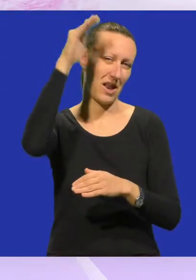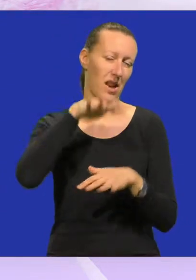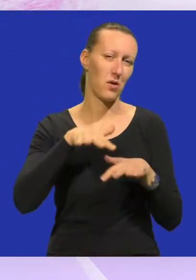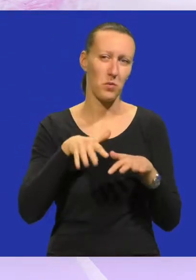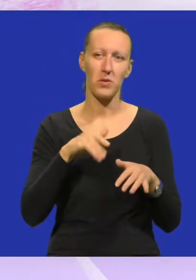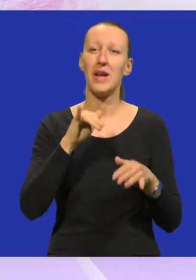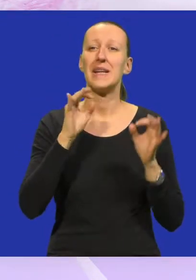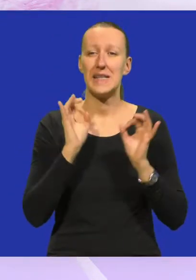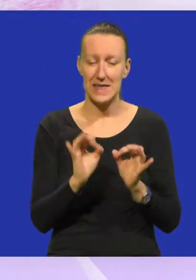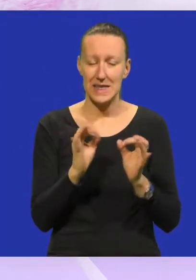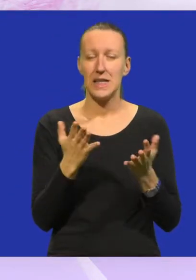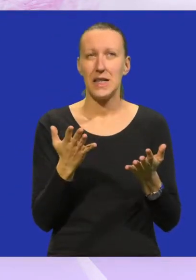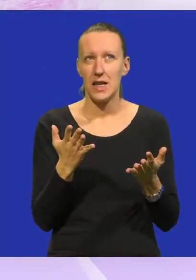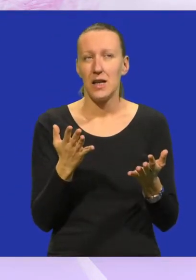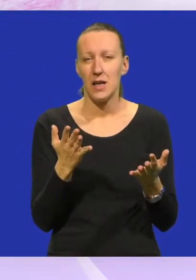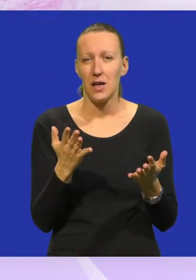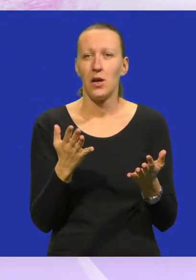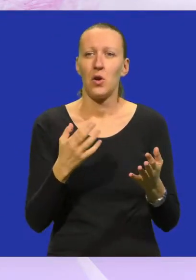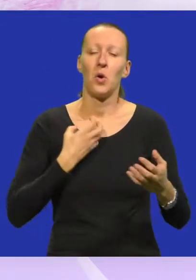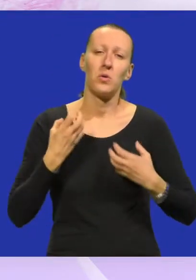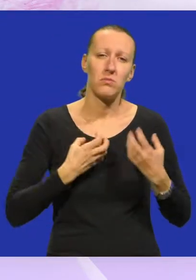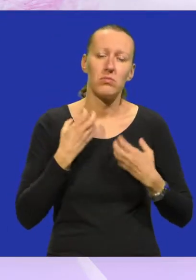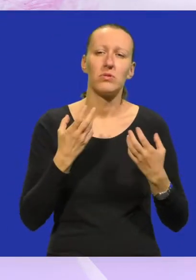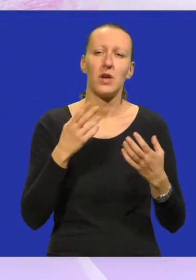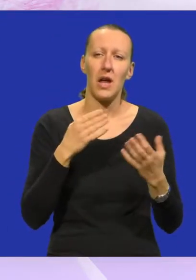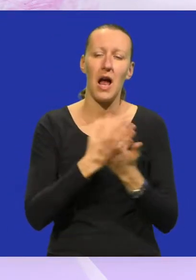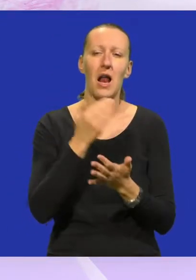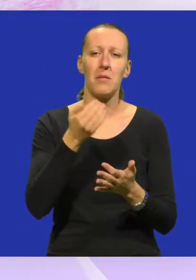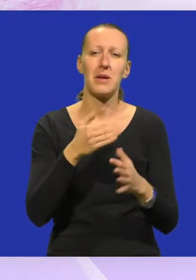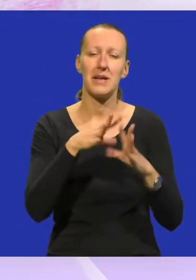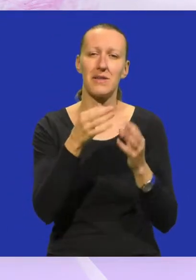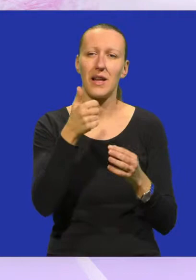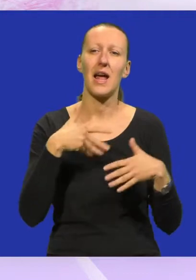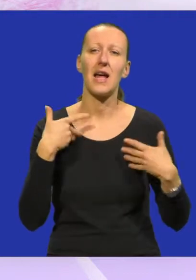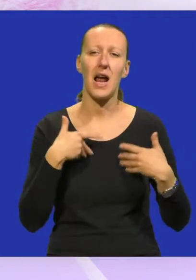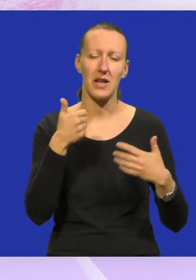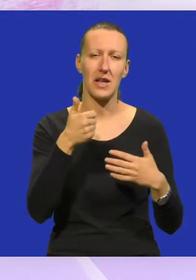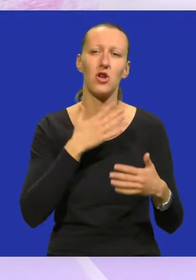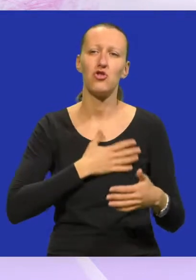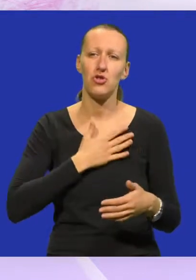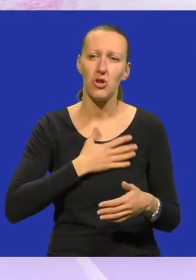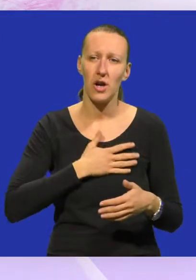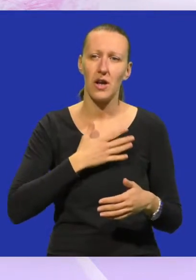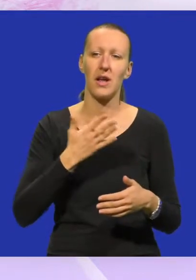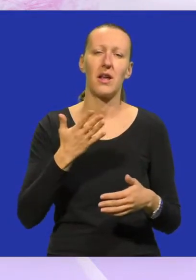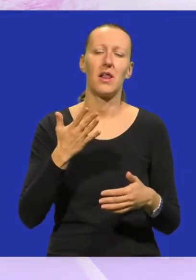Pa sigurno da je i uzbuđenje prisutno, ali mislim da prije svega jedna velika radost i jedna velika želja,